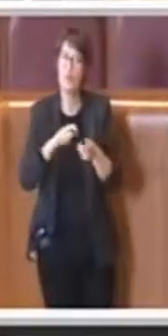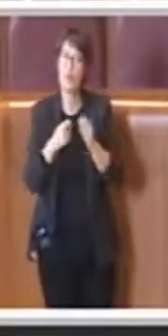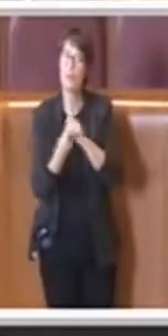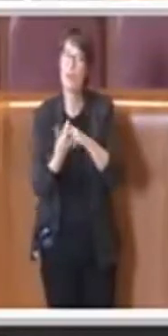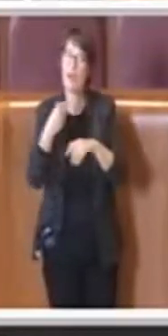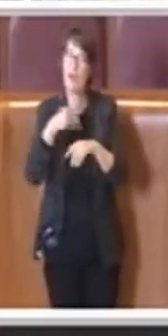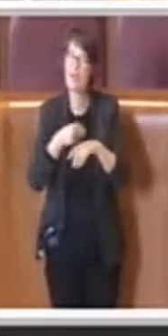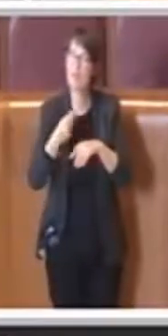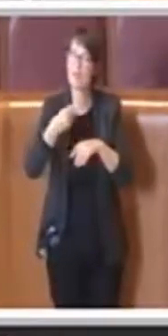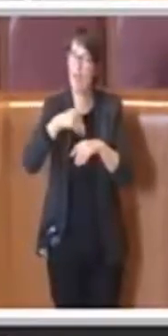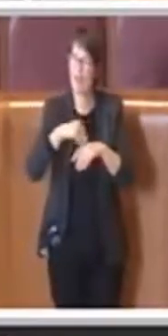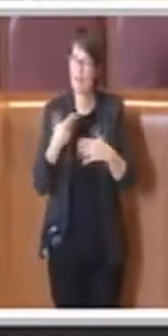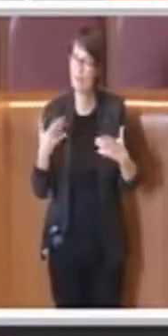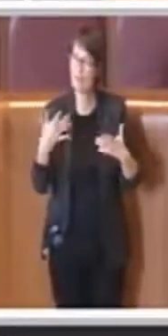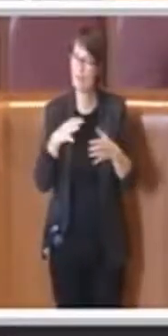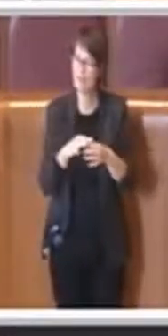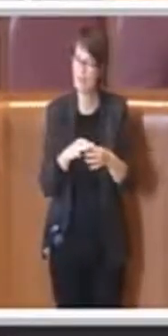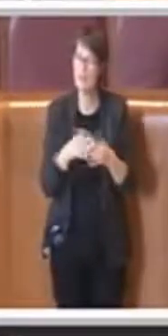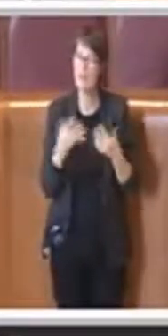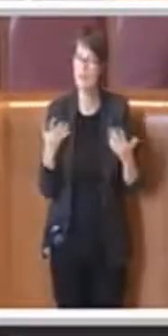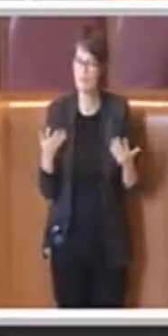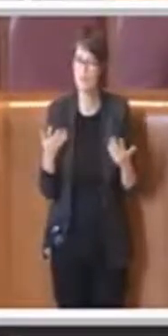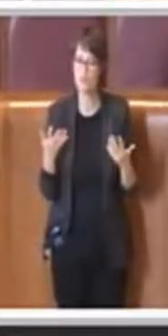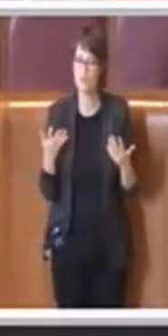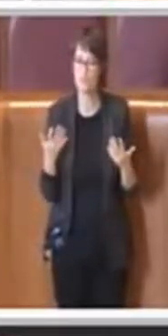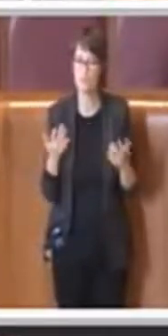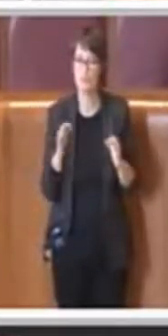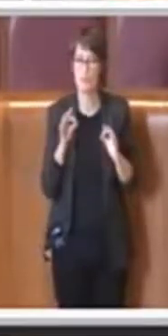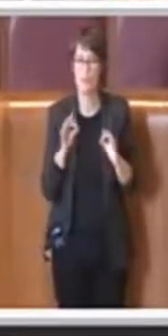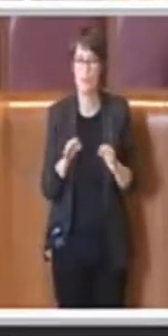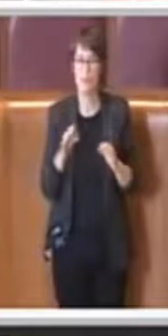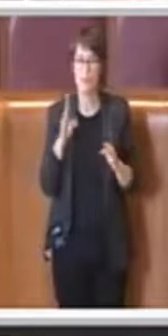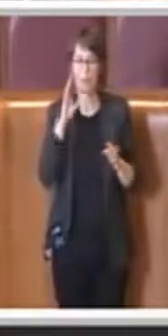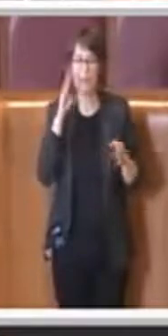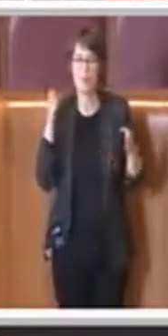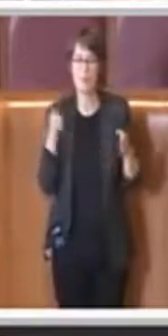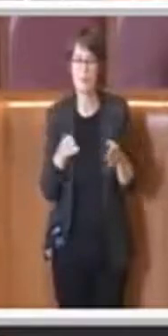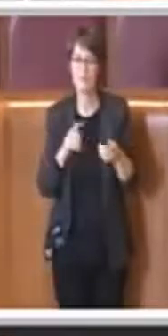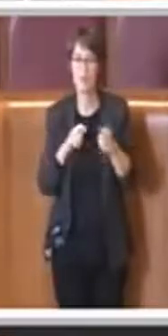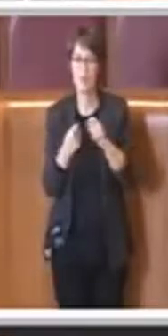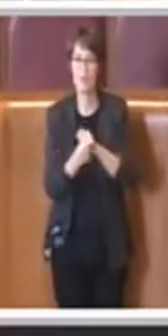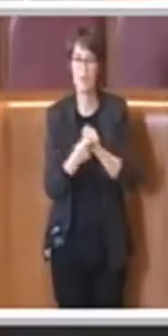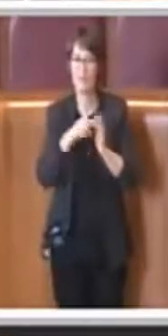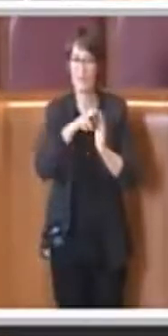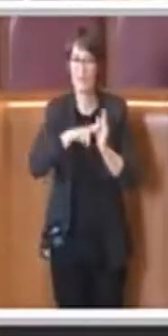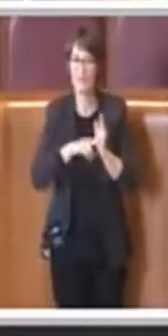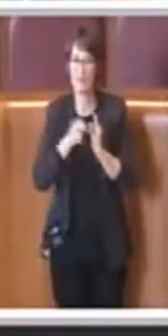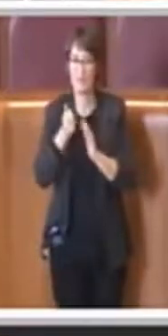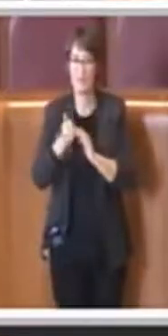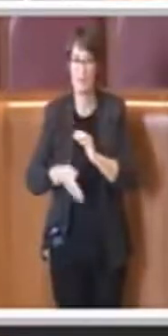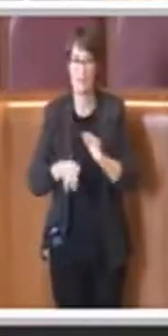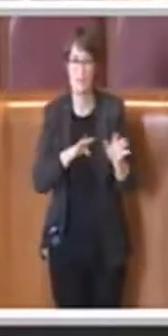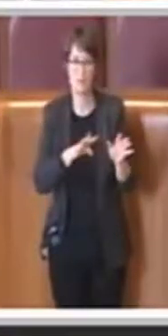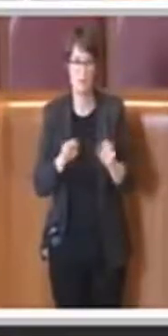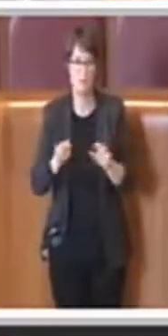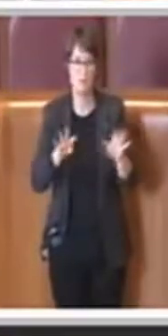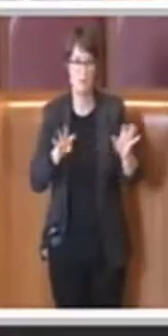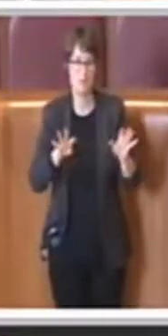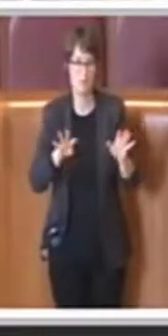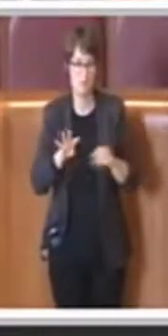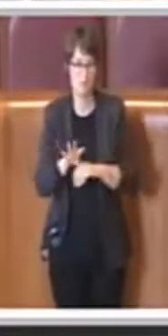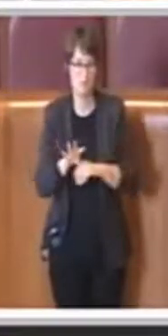riguarda la modifica del Regolamento del 1994, quindi per